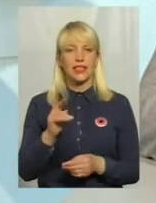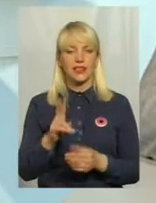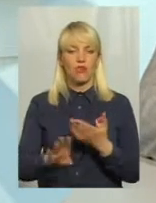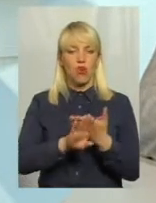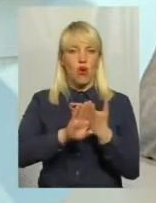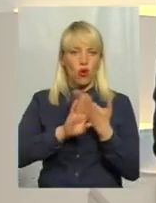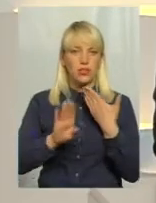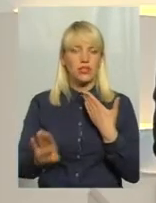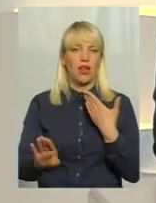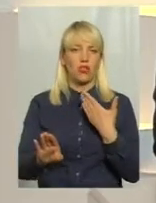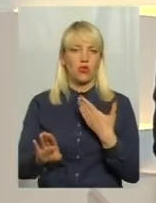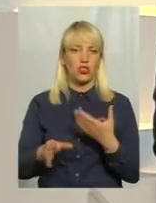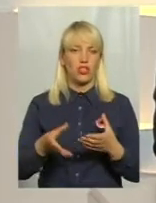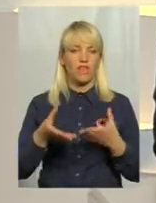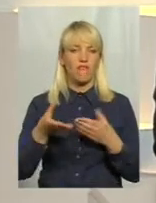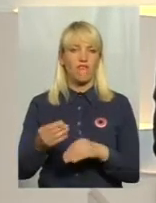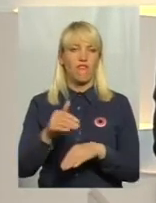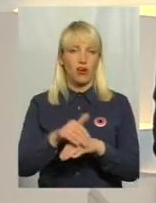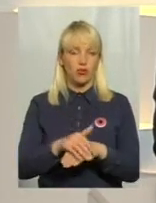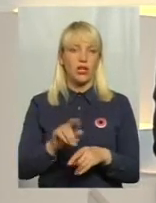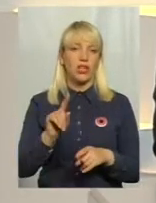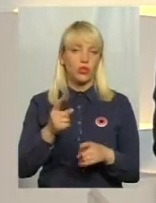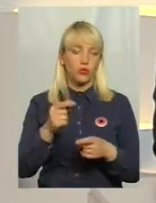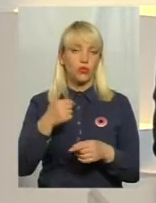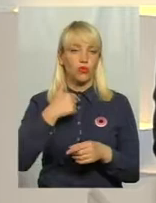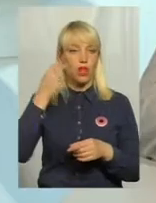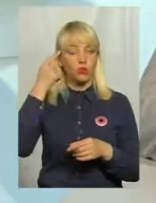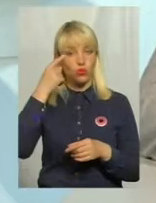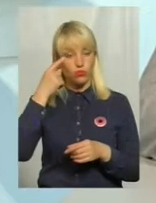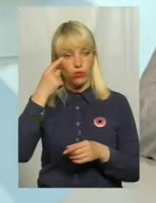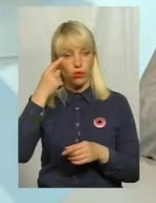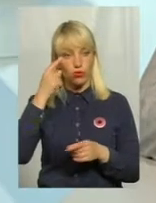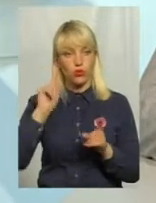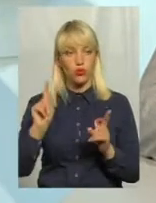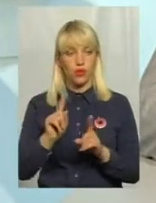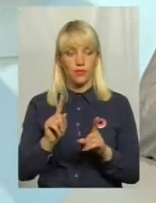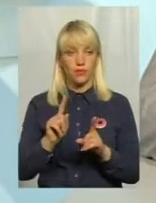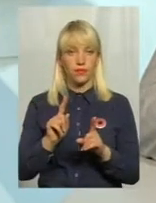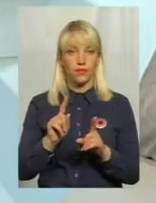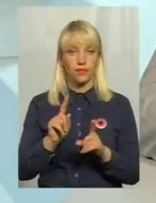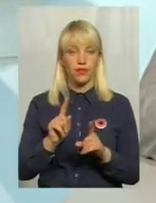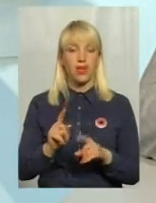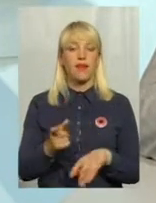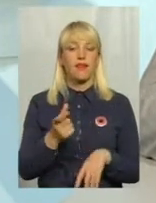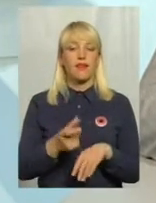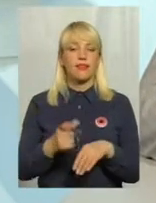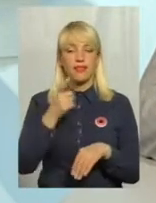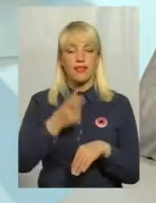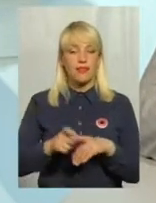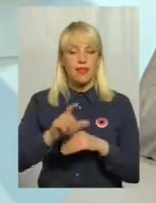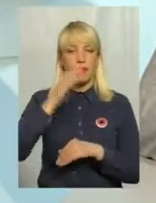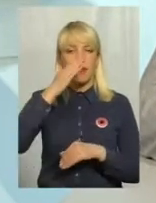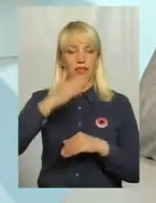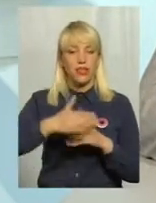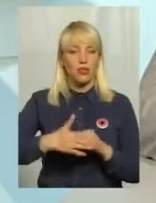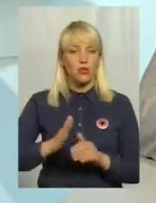'єднуючий фактор. І тому я думаю, що в найближчому майбутньому